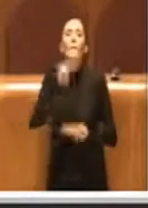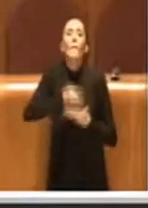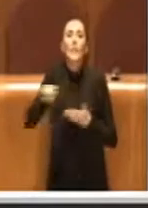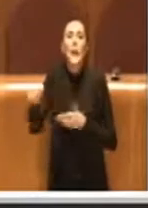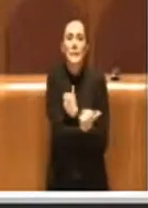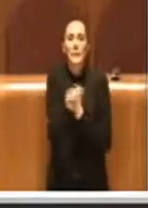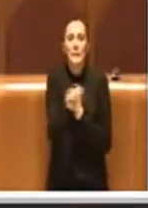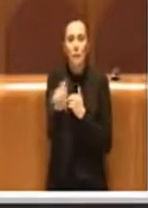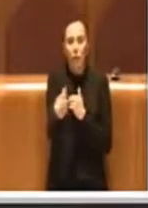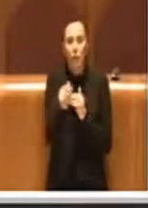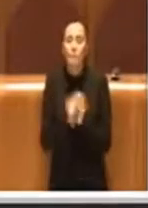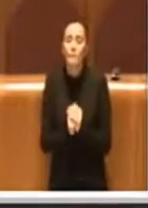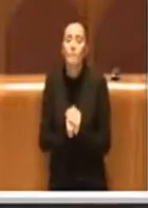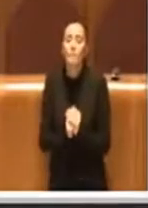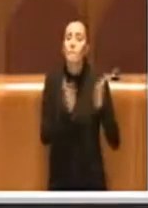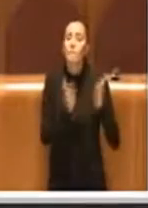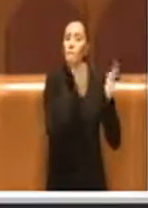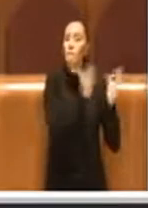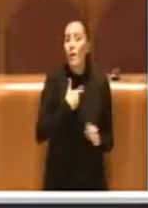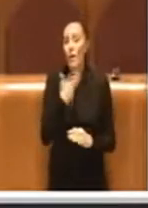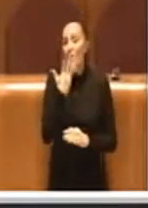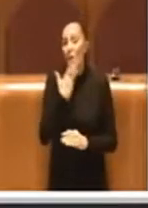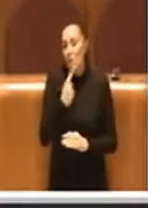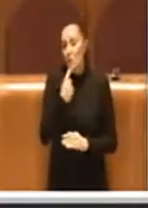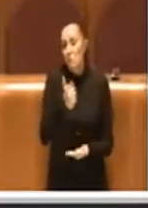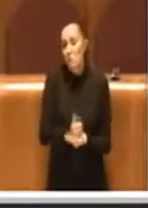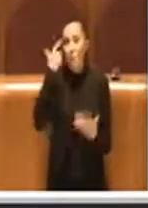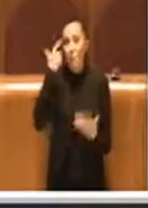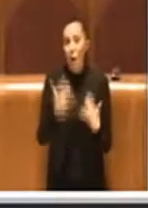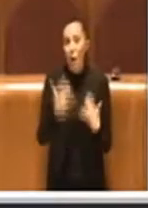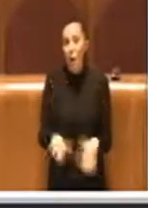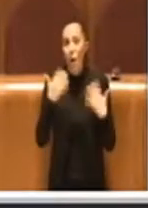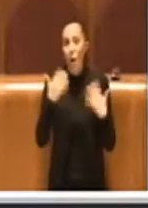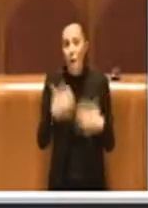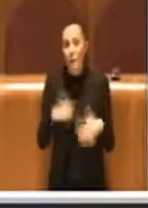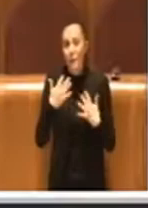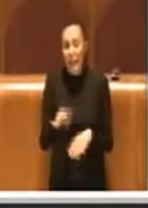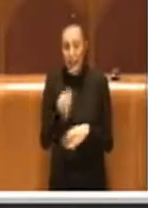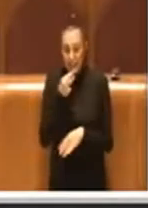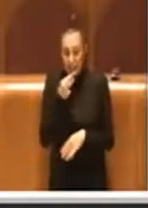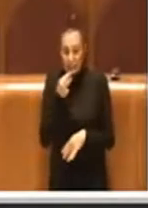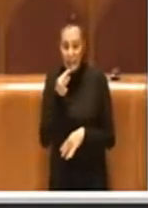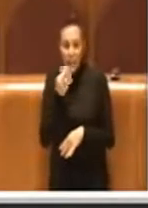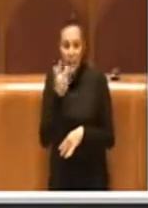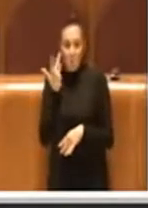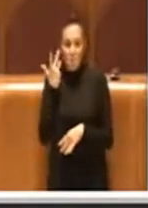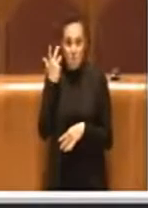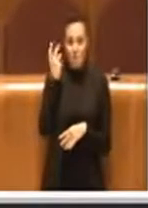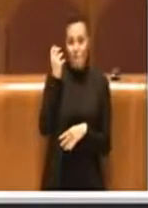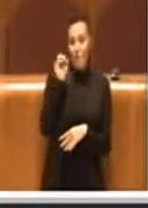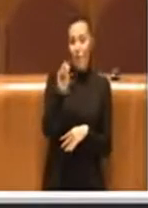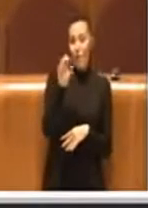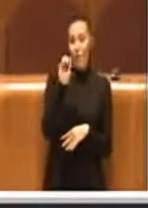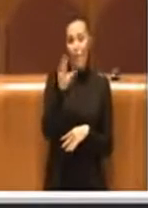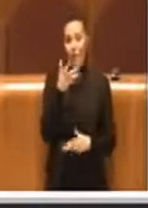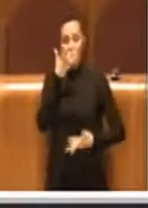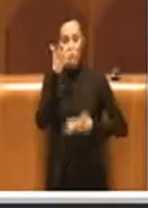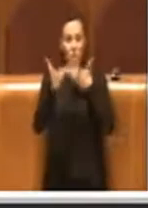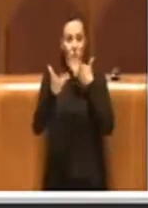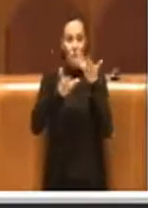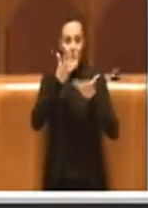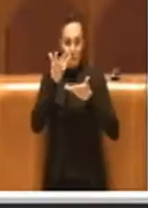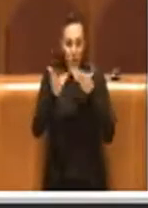molto importante, forse i professori, potrei chiamarli così, che parlano